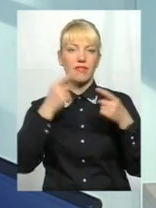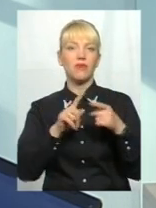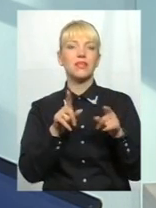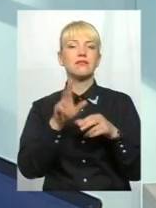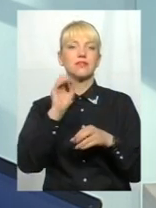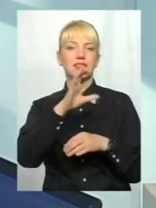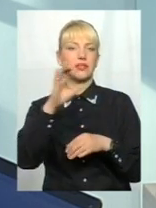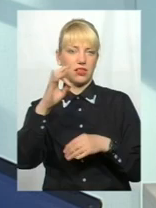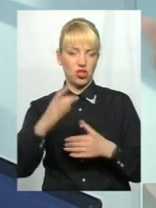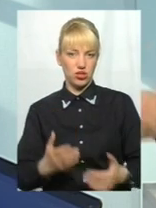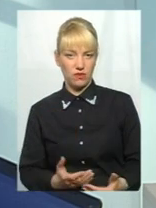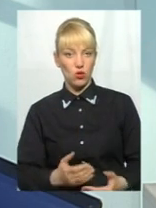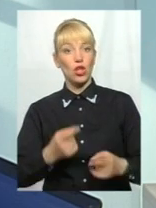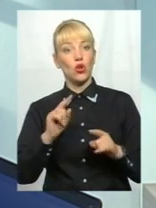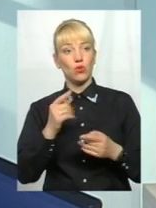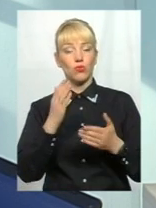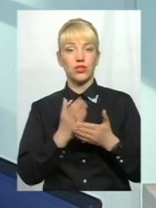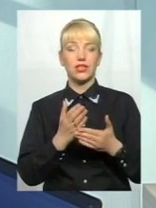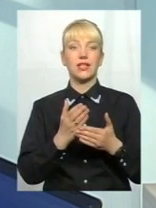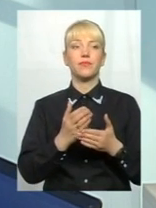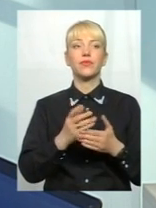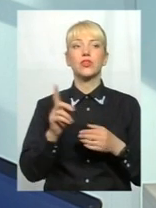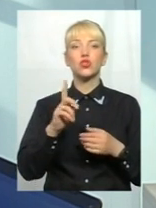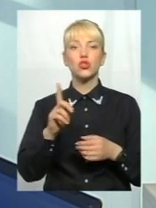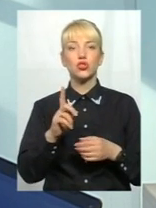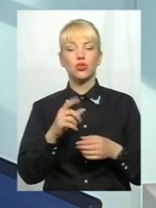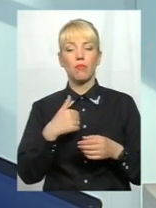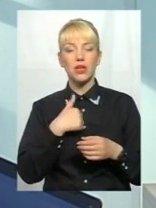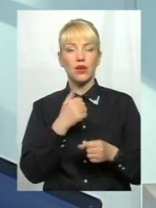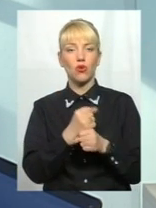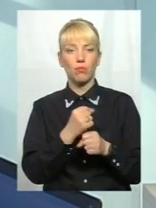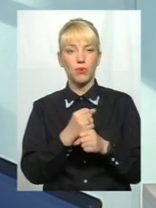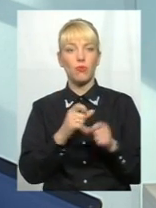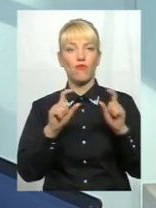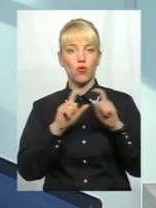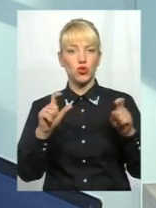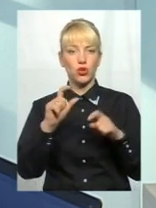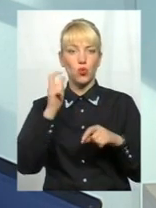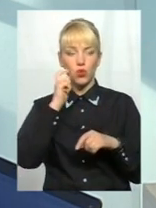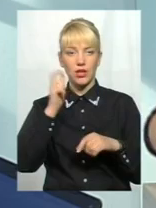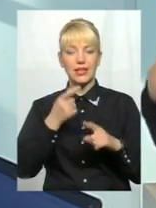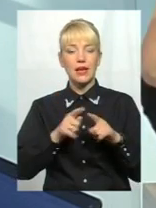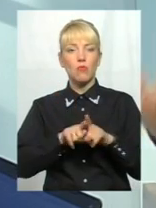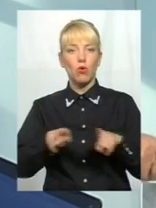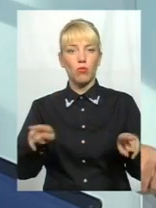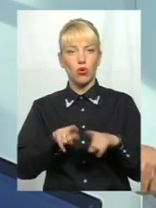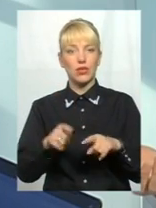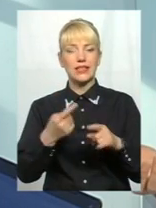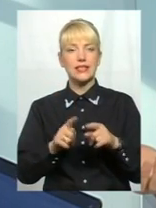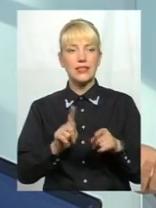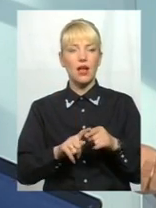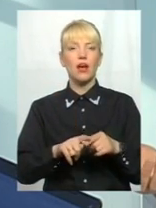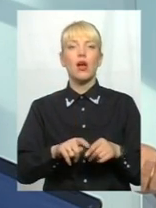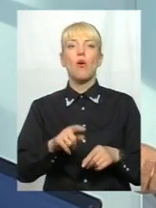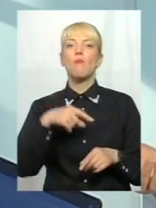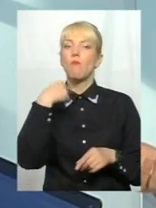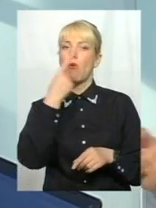Тому є різні формули, от одна з формул, яку ми в фонді «Рідна країна» пропагуємо, це все-таки така популярна мова,